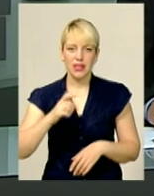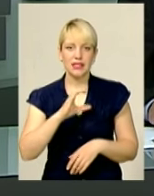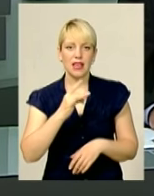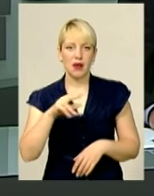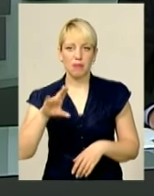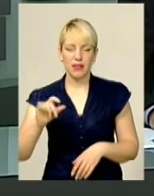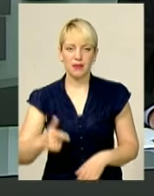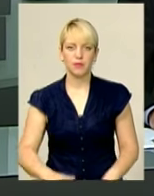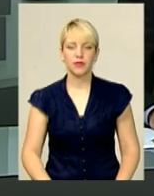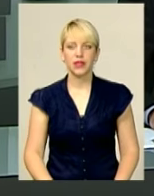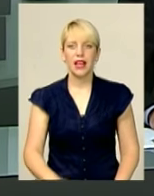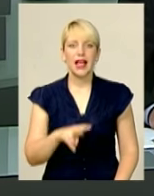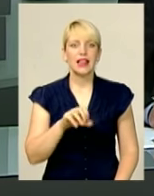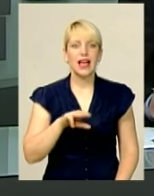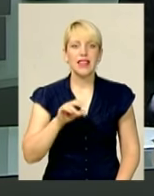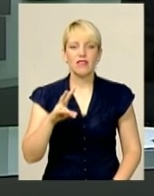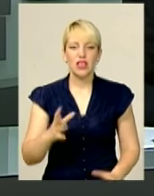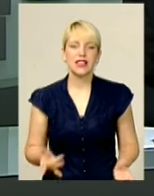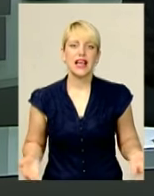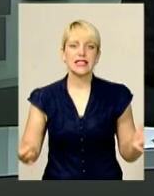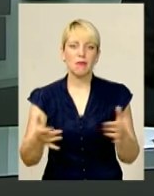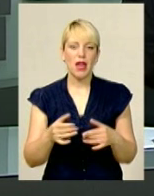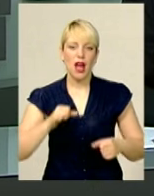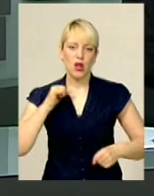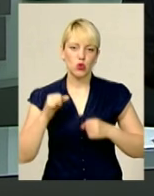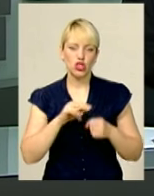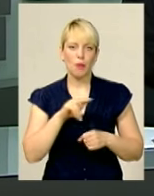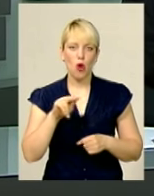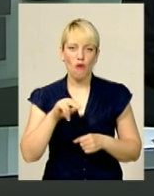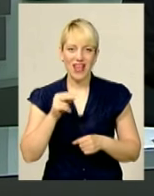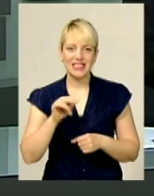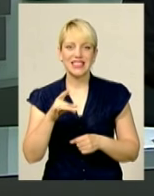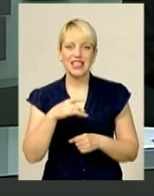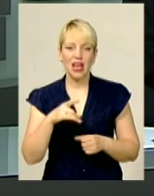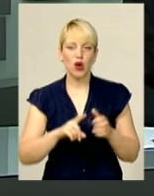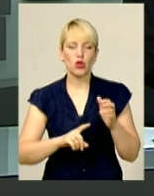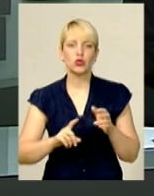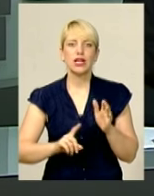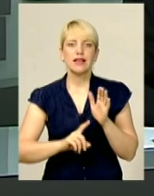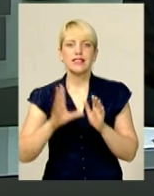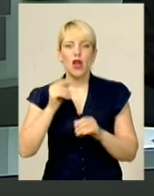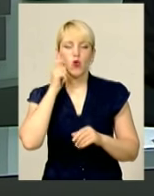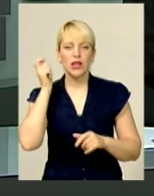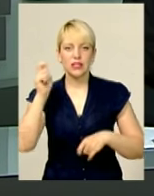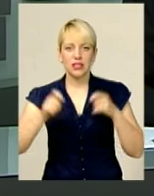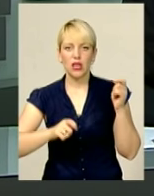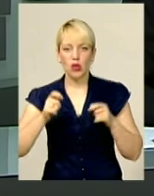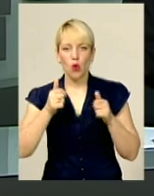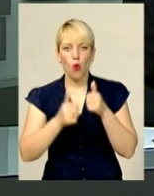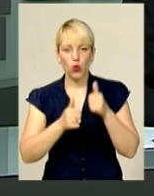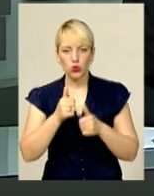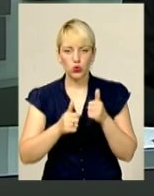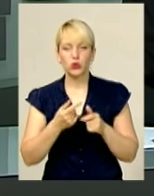Летавчанка збирає друзів. У Чеморовецькому районі стартує всеукраїнський фестиваль-конкурс творчості сільської молоді.